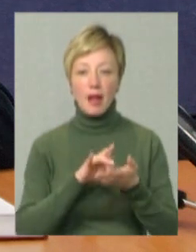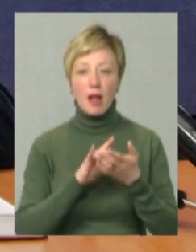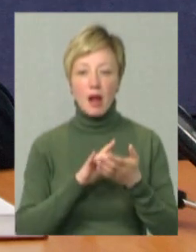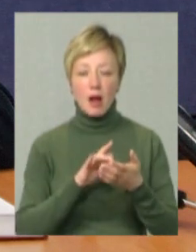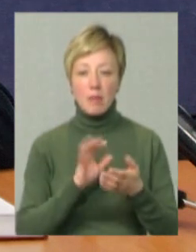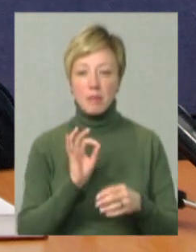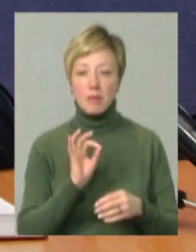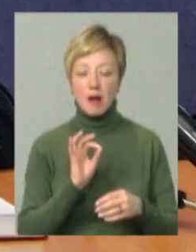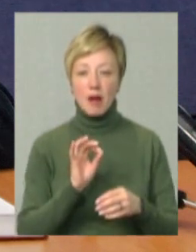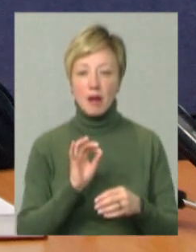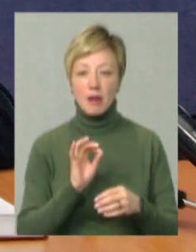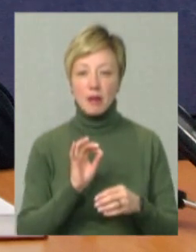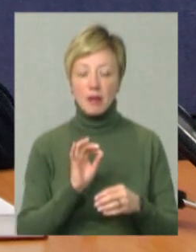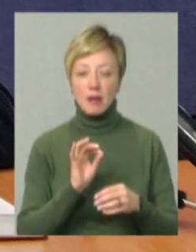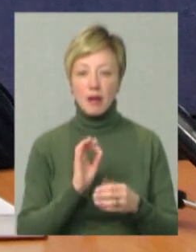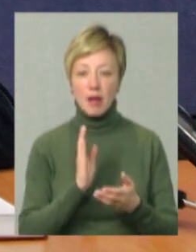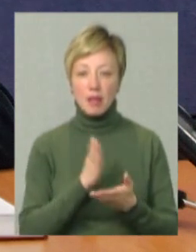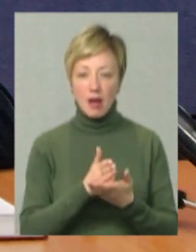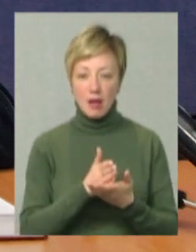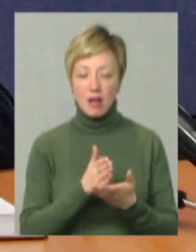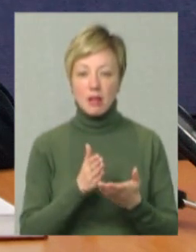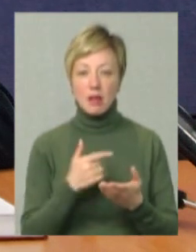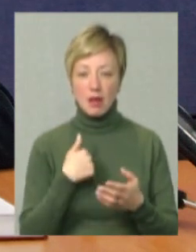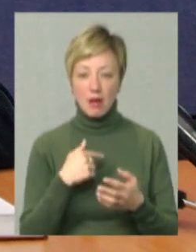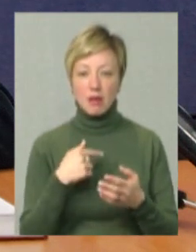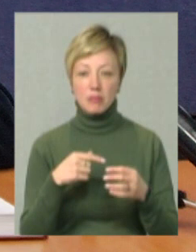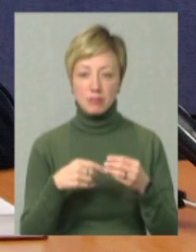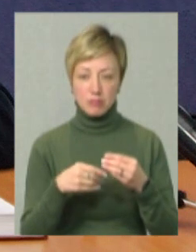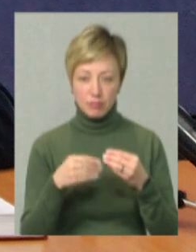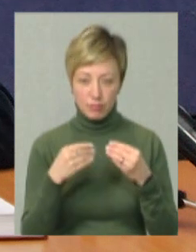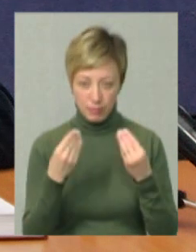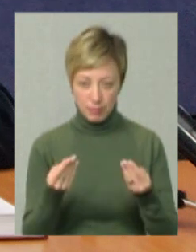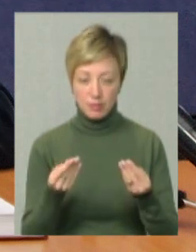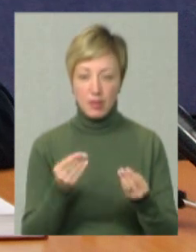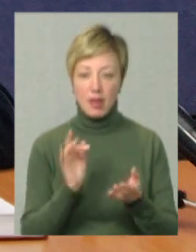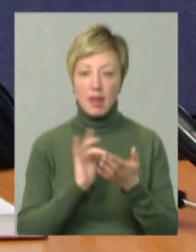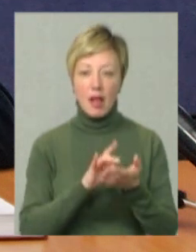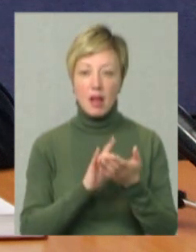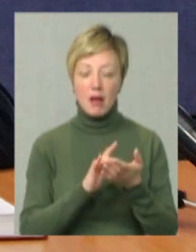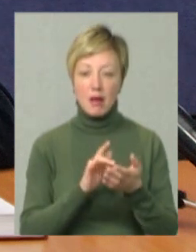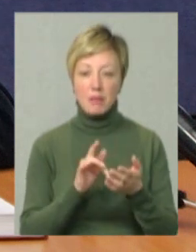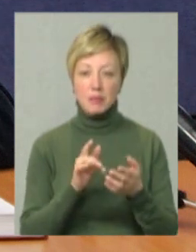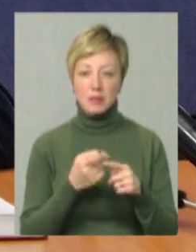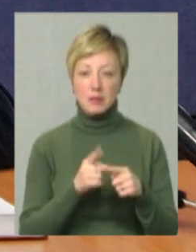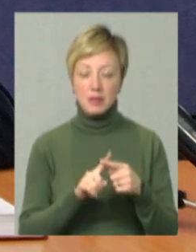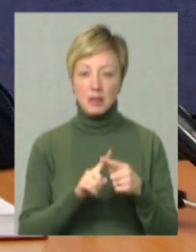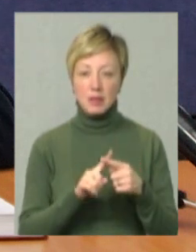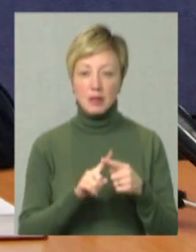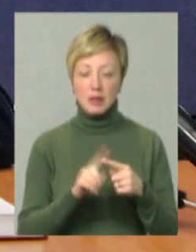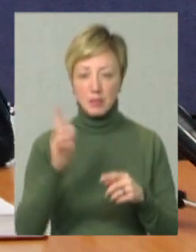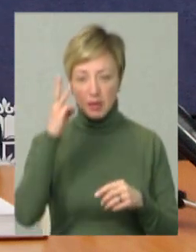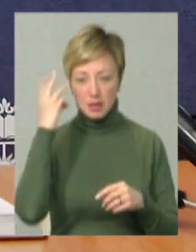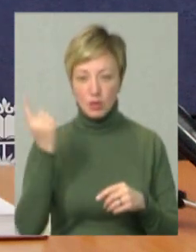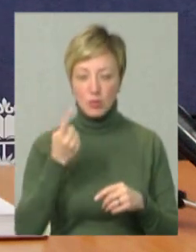Я із задоволенням поділюсь цим каналом. Він називається «Релокація Хмельницької області».